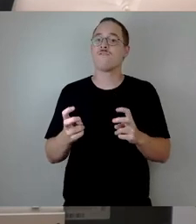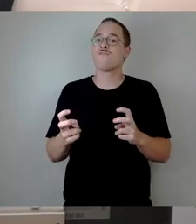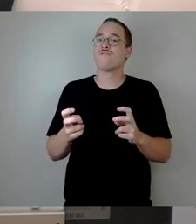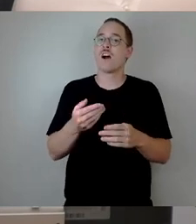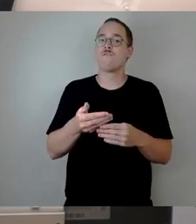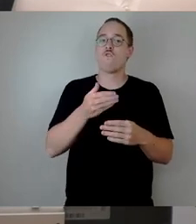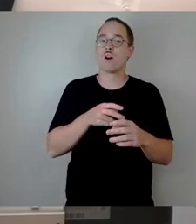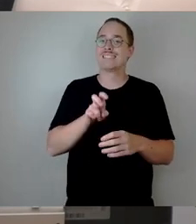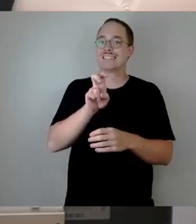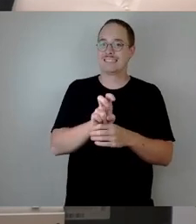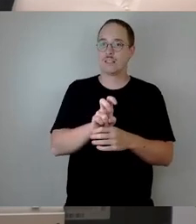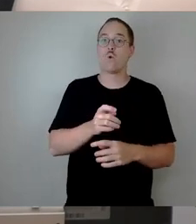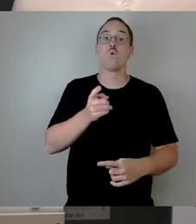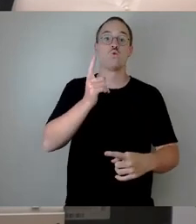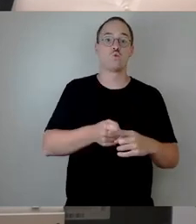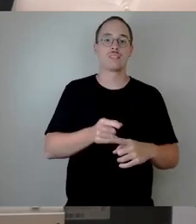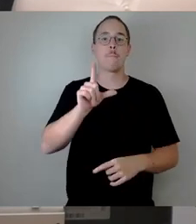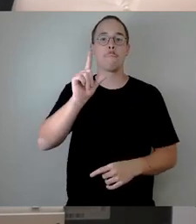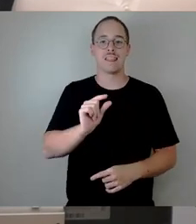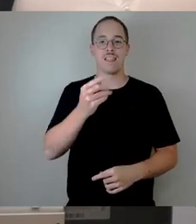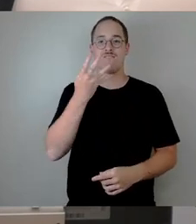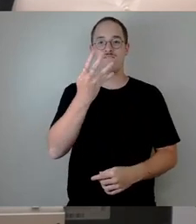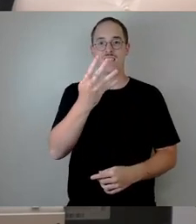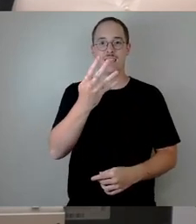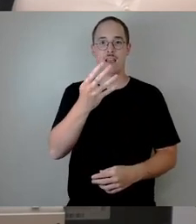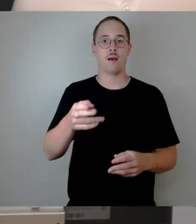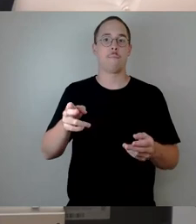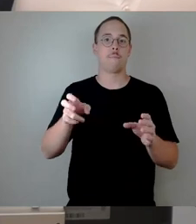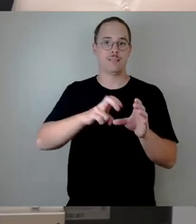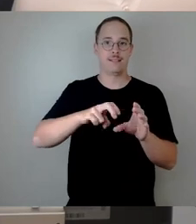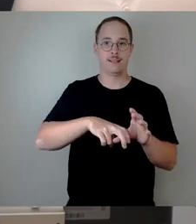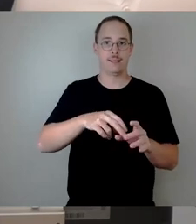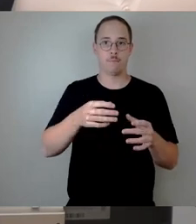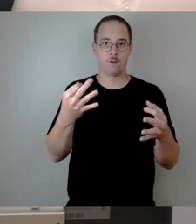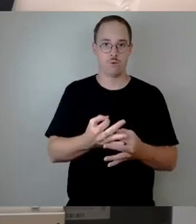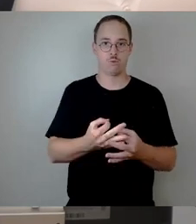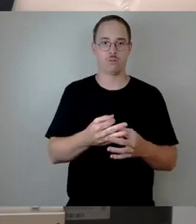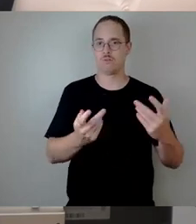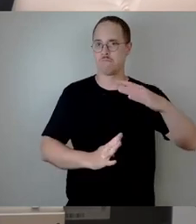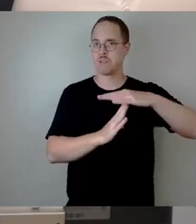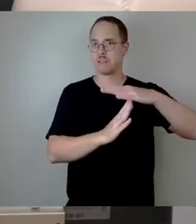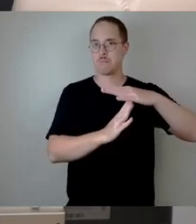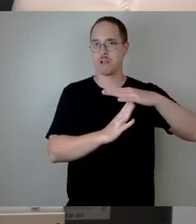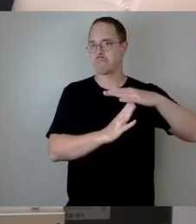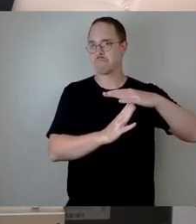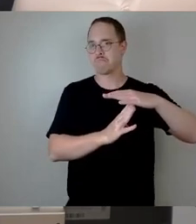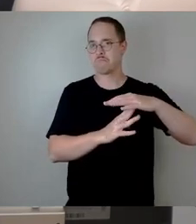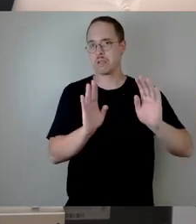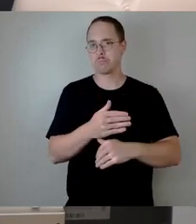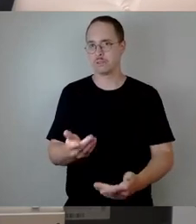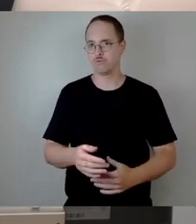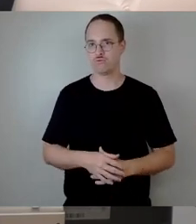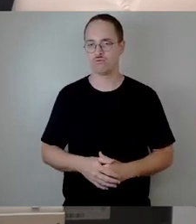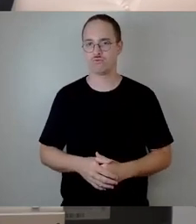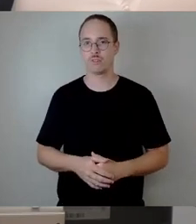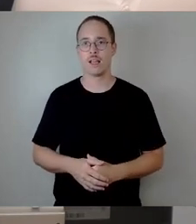Eine Deckelung der Zahl der Mitglieder nimmt die Gemeindeordnung nicht vor. Der Gesetzgeber